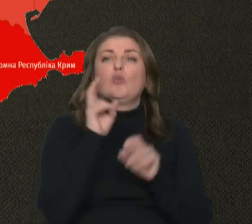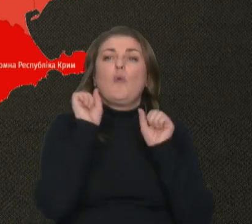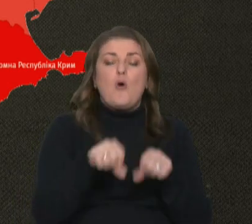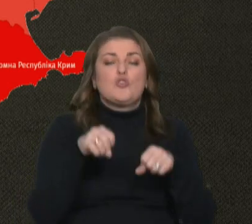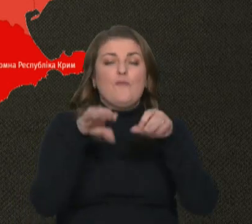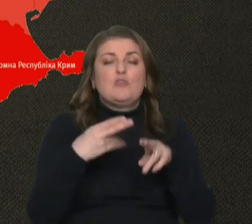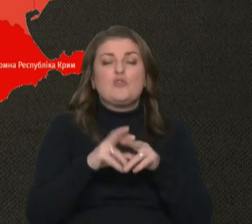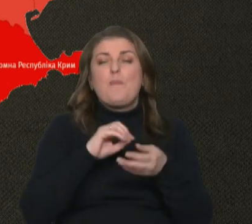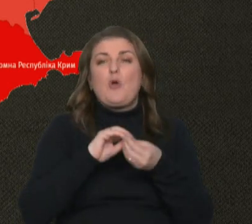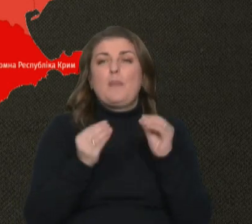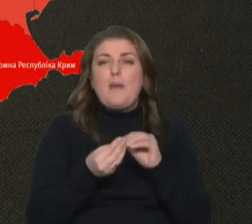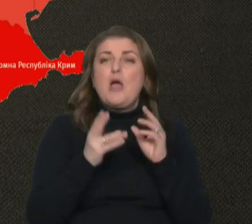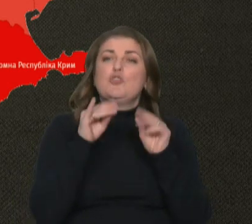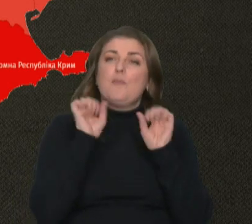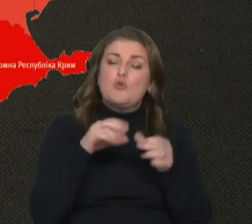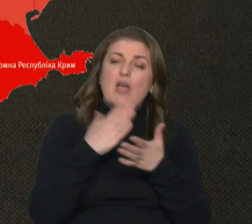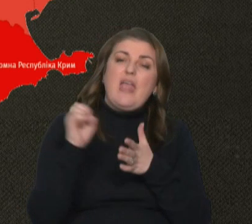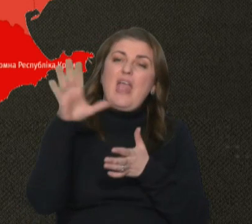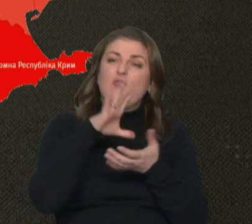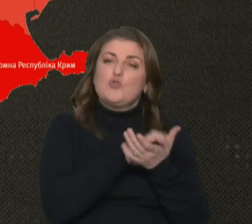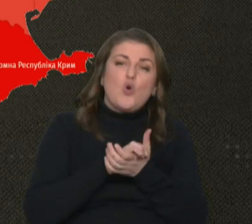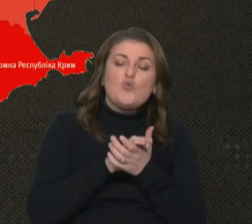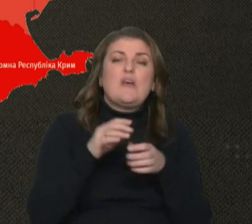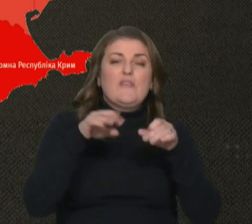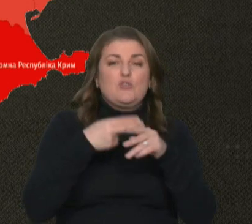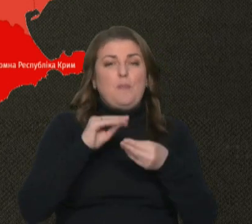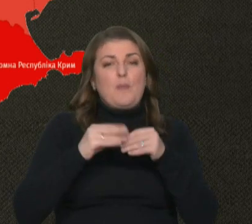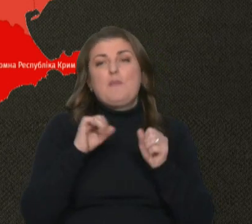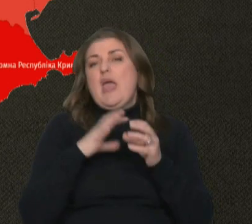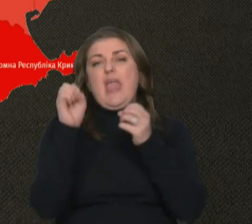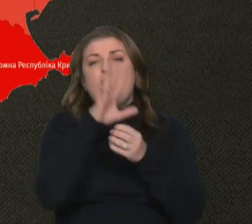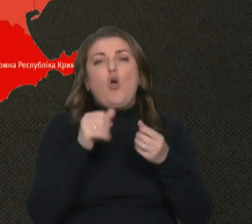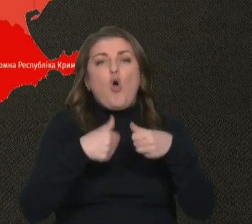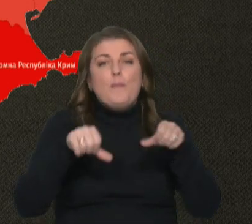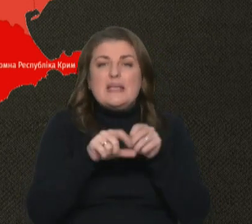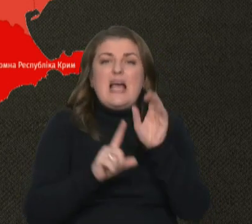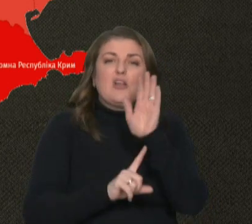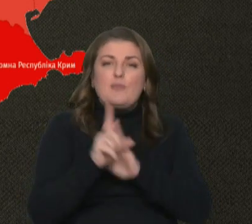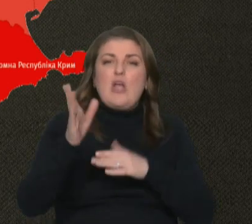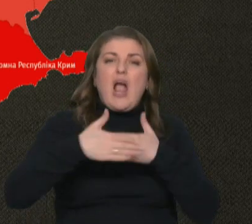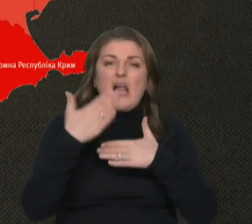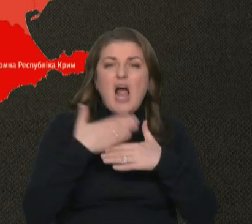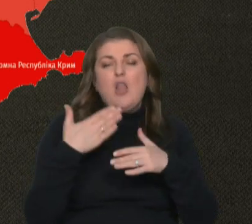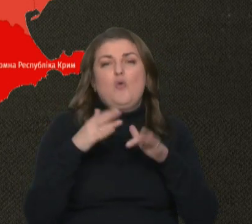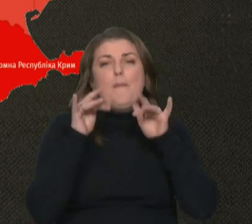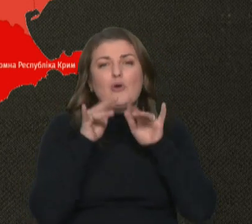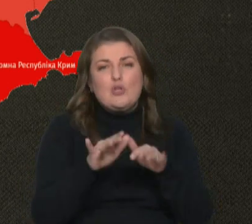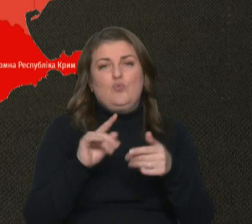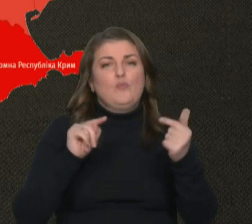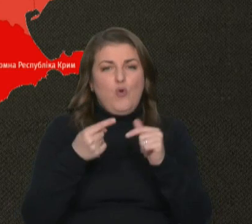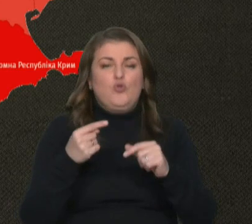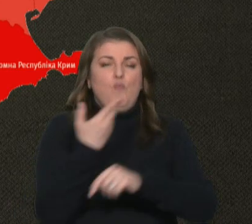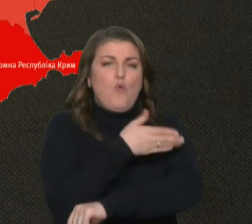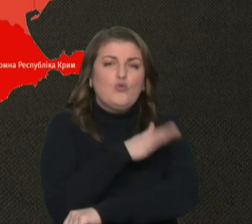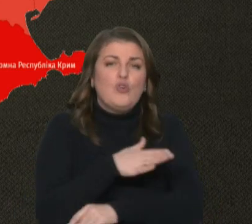вирішити цю проблему? Чи може Євросоюз вирішити цю проблему? Чи може Єврокомісія, наприклад, розпочати каральну процедуру проти Польщі?